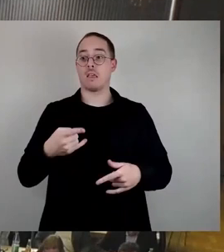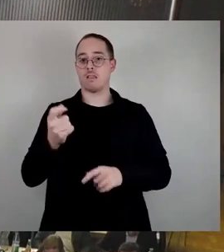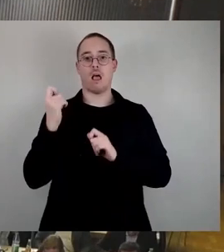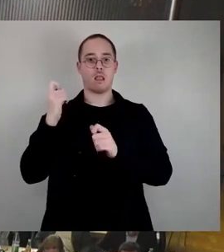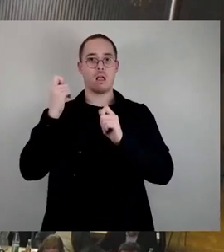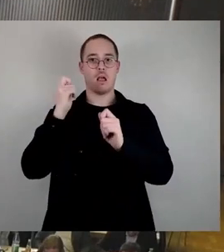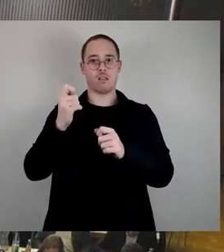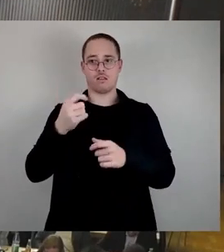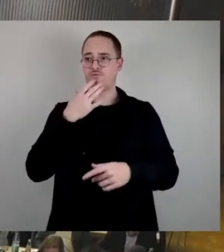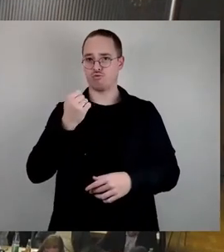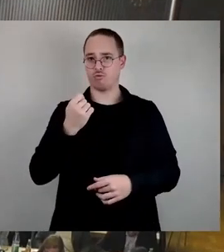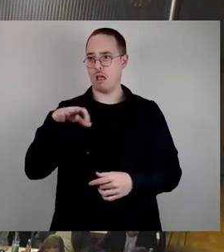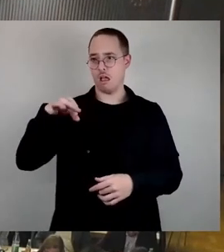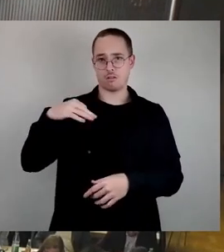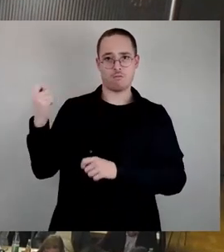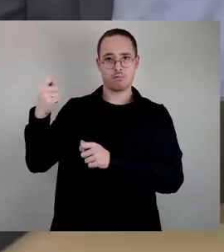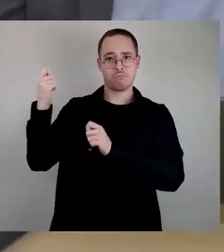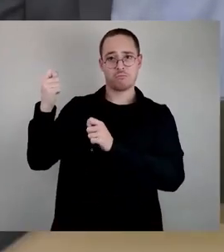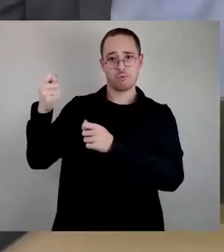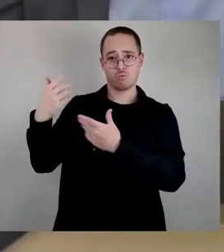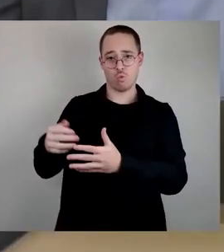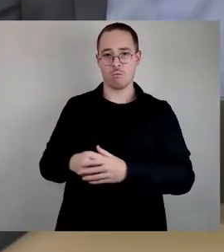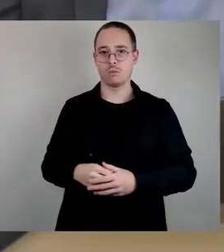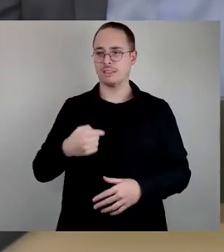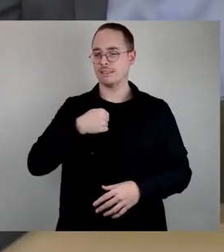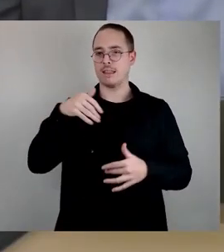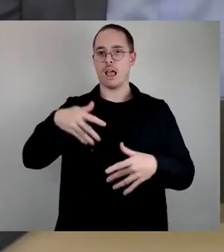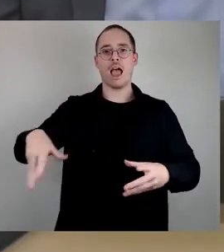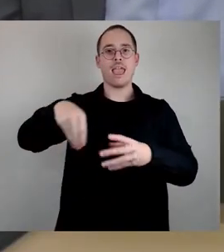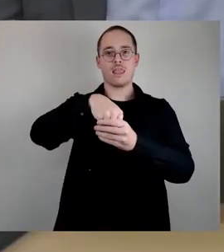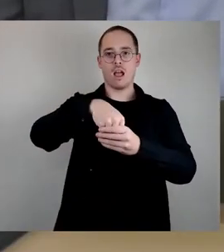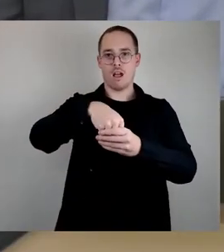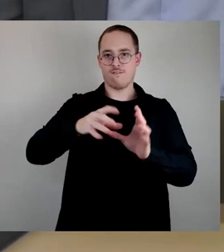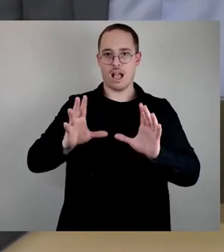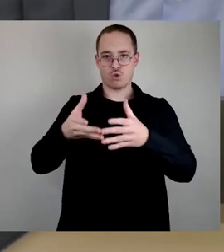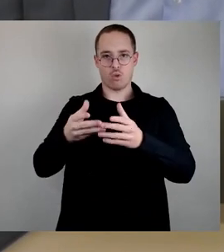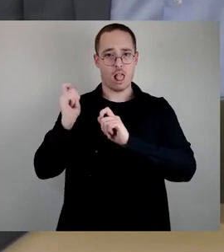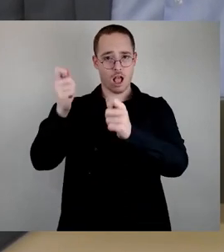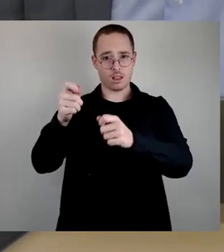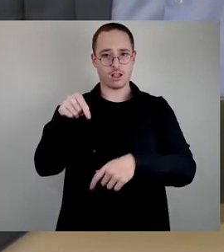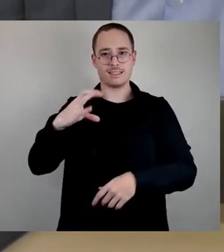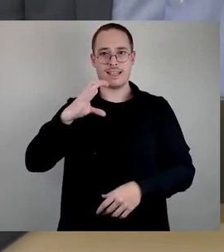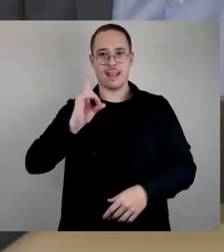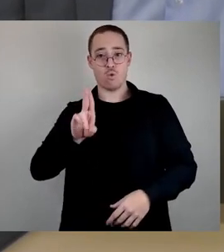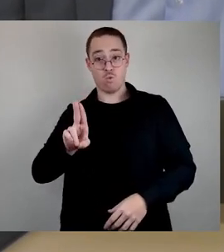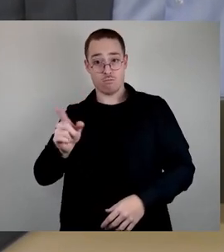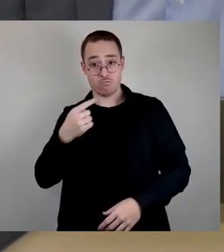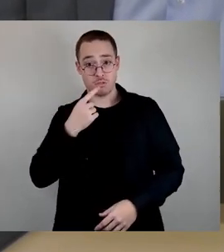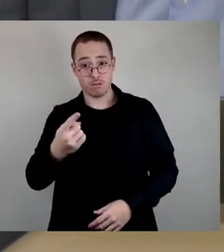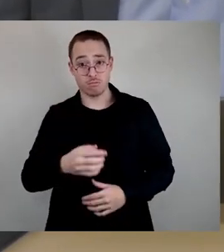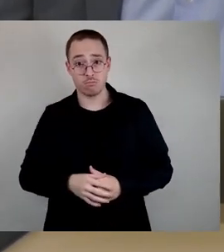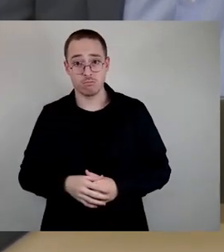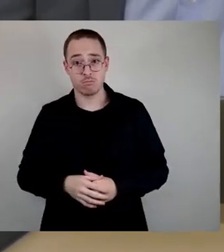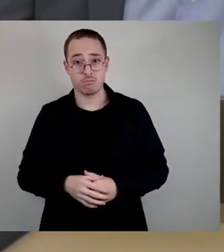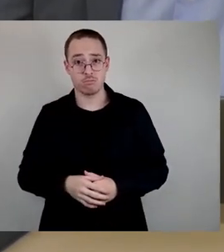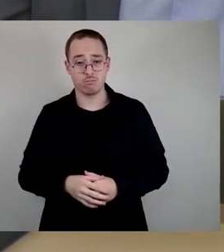habe zunächst einen interfraktionellen Antrag in der Fraktionsrunde. Arme CDU, ebenso